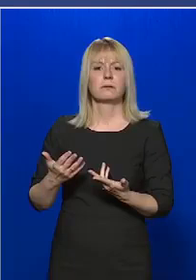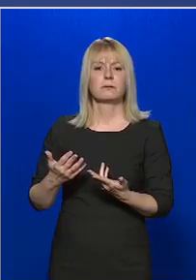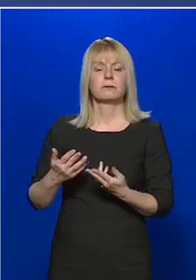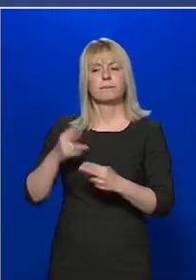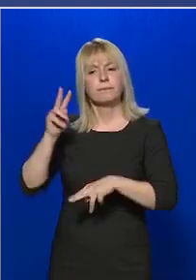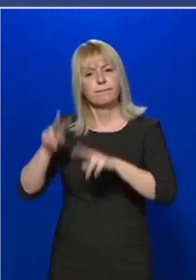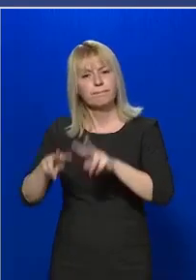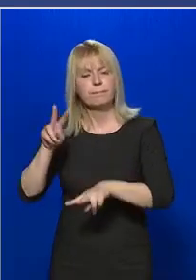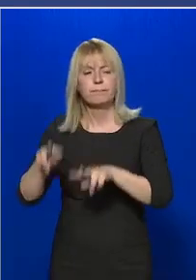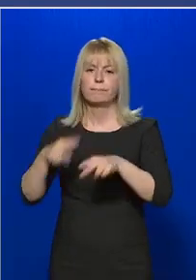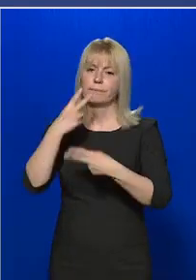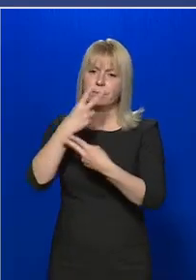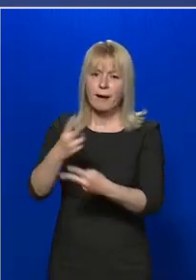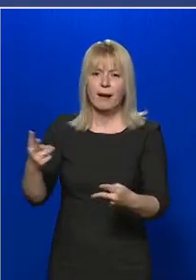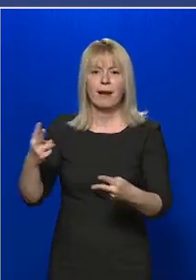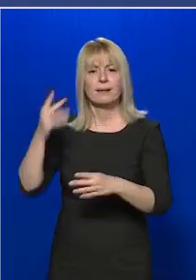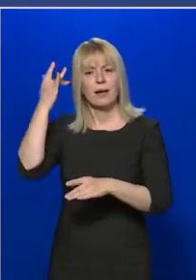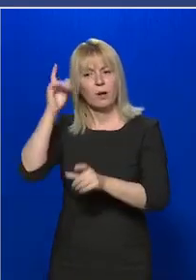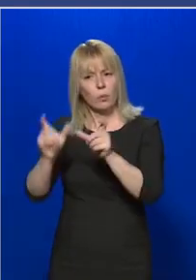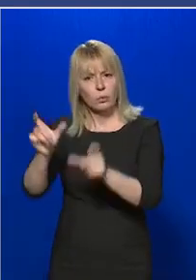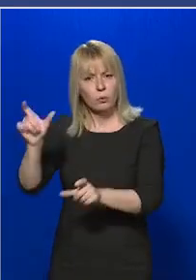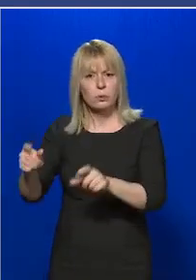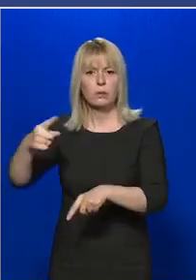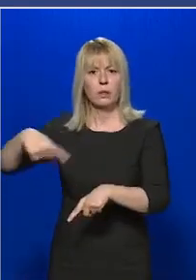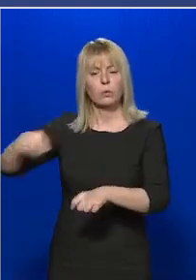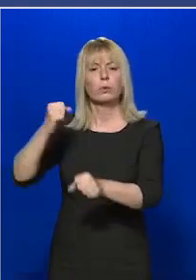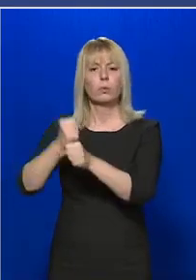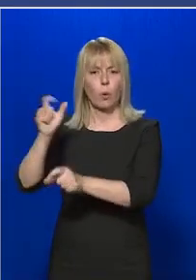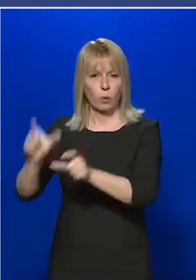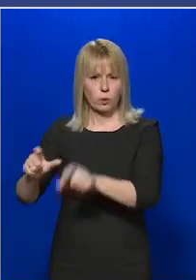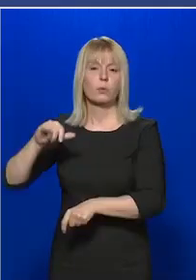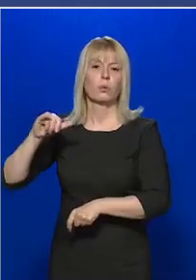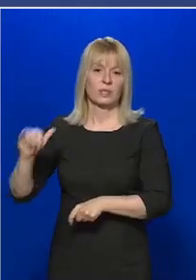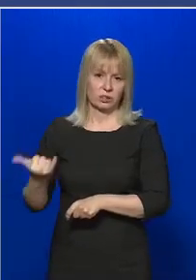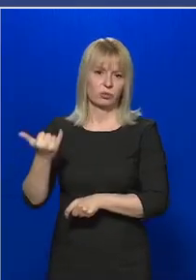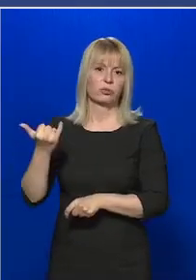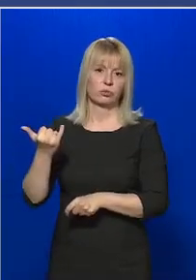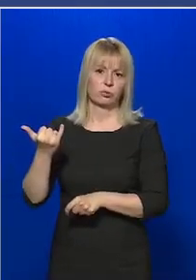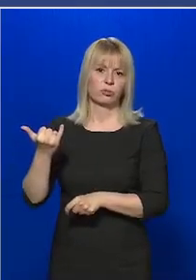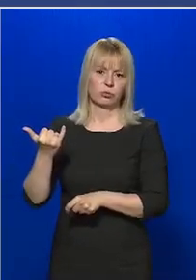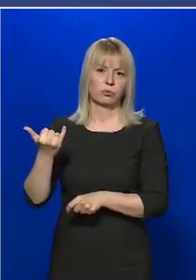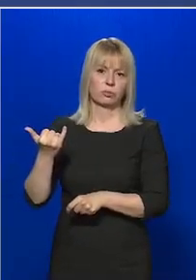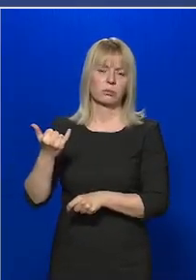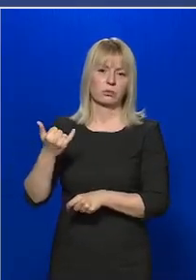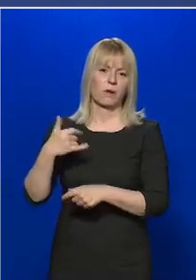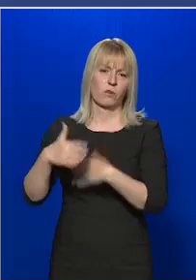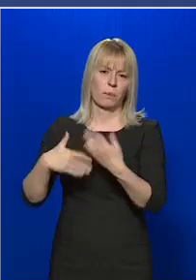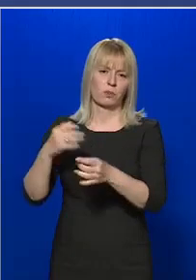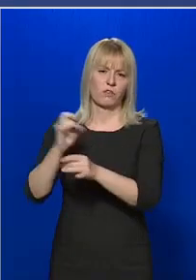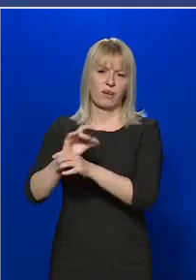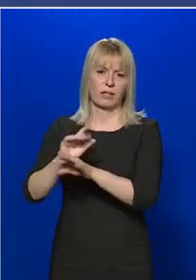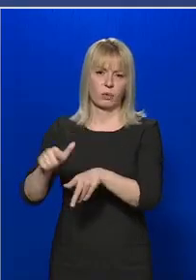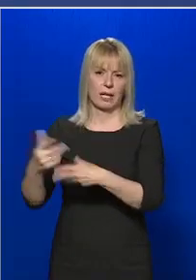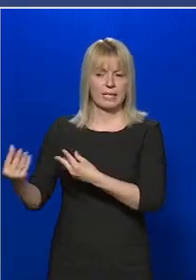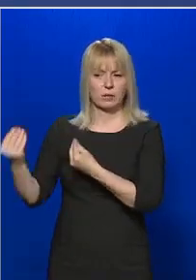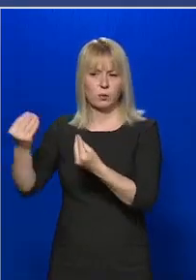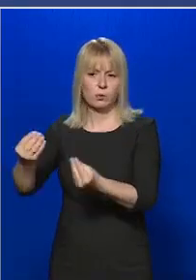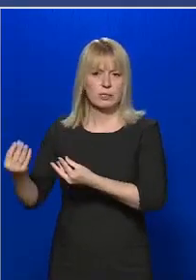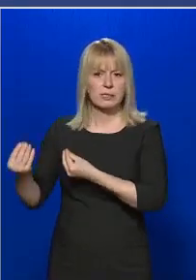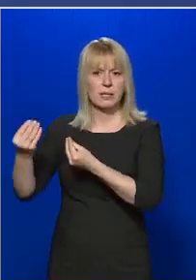gondozottakat és az ott dolgozókat is fertőtlenítőszerekkel,